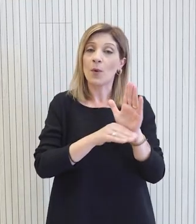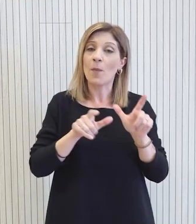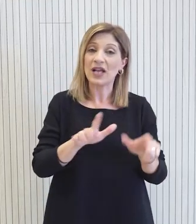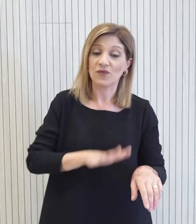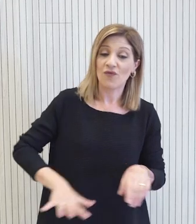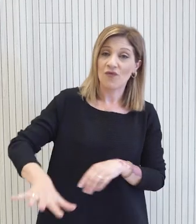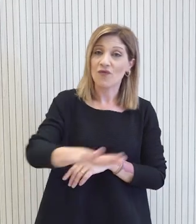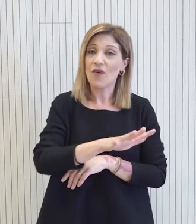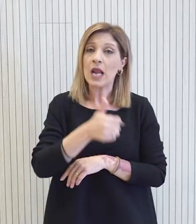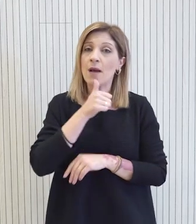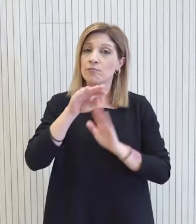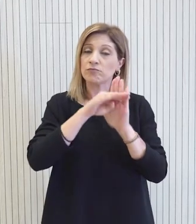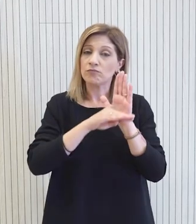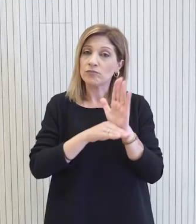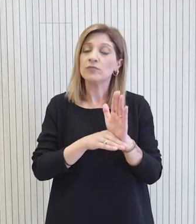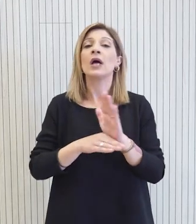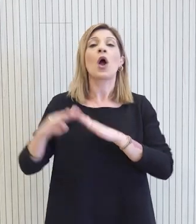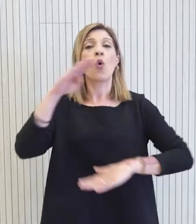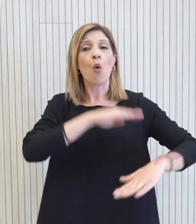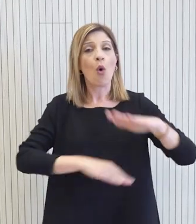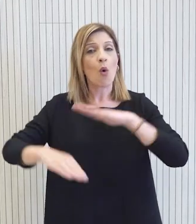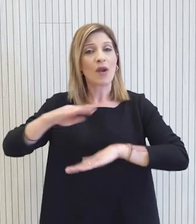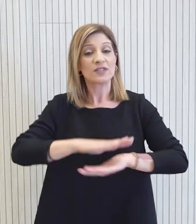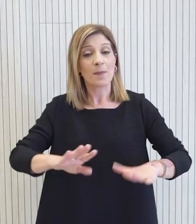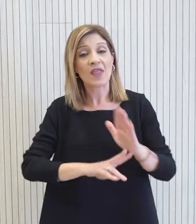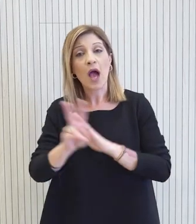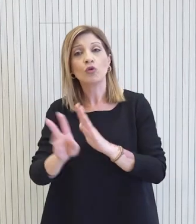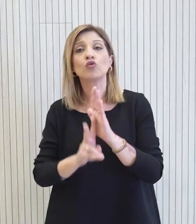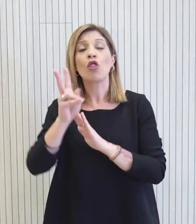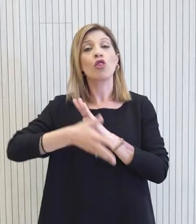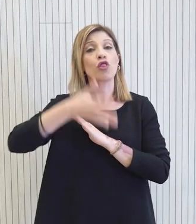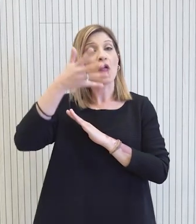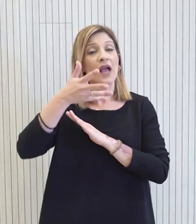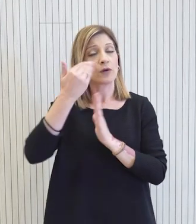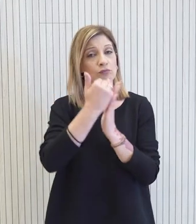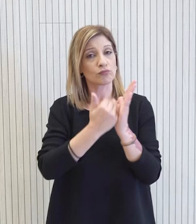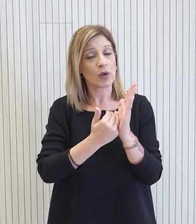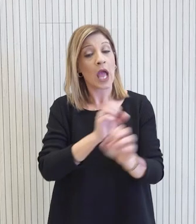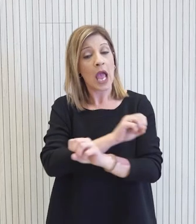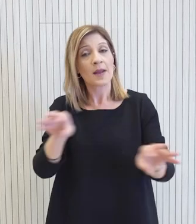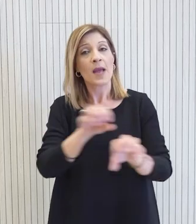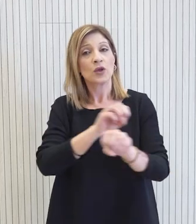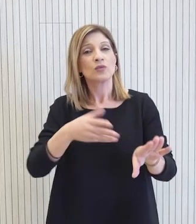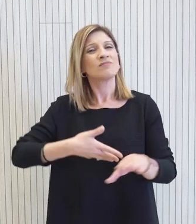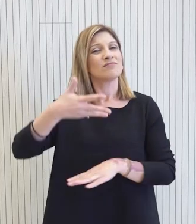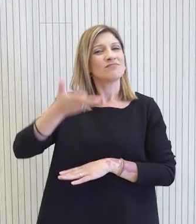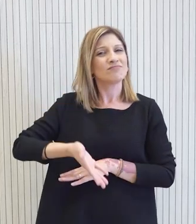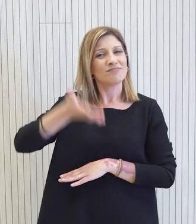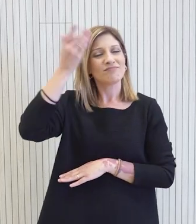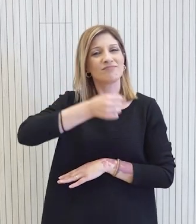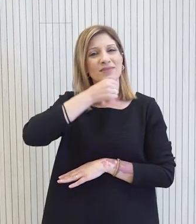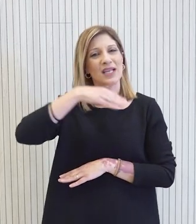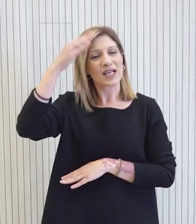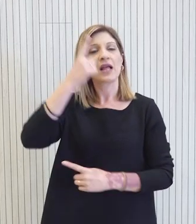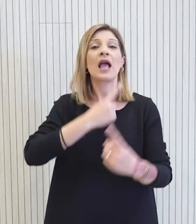υδάτινο περιβάλλον, πρόγραμμα ασφαλούς κολύμβησης για παιδιά μέχρι 12 ετών, ενημερωτική καμπάνια τρίτης ηλικίας, θέσπιση